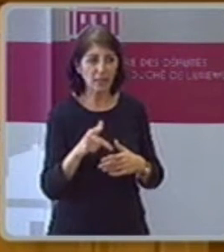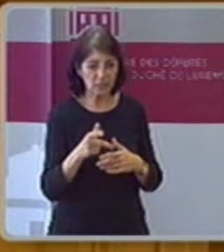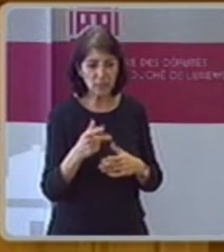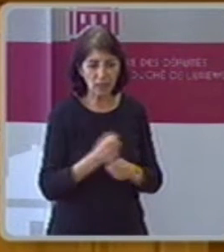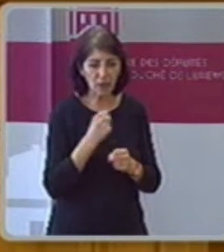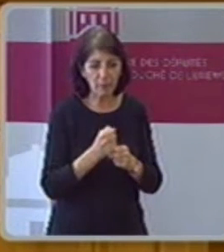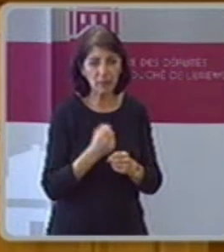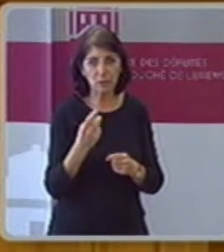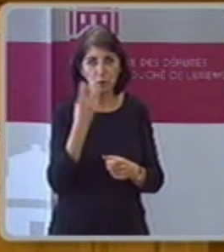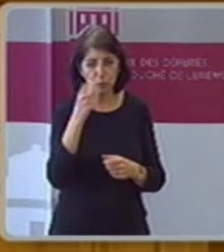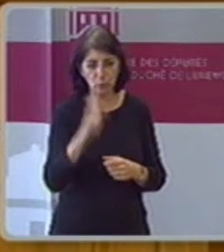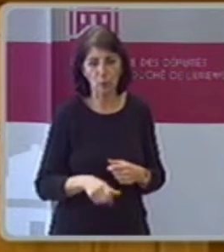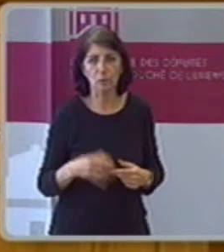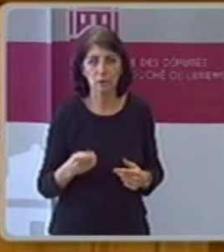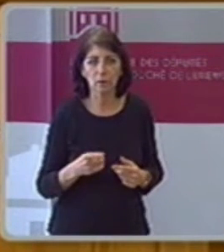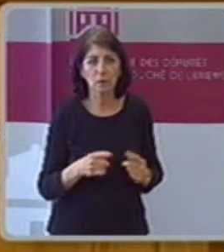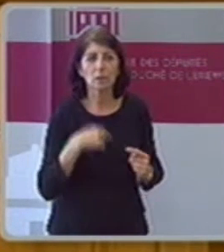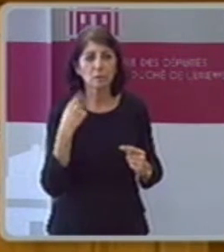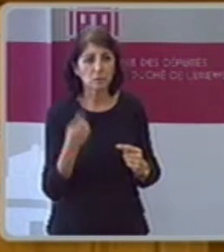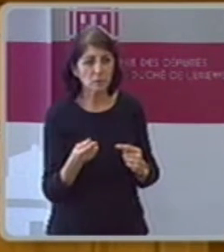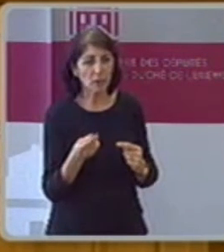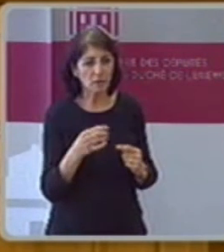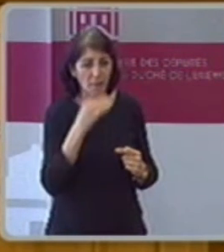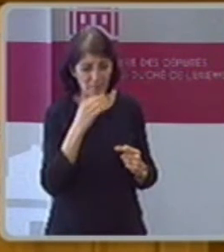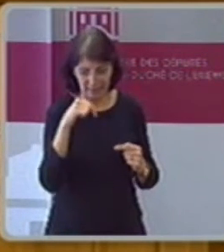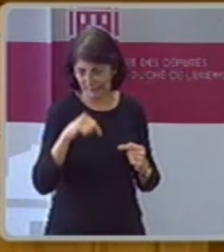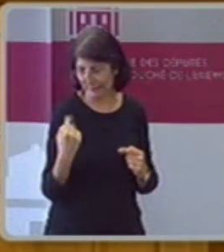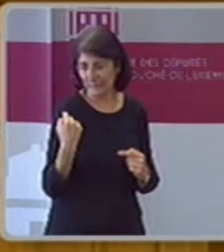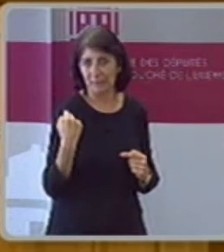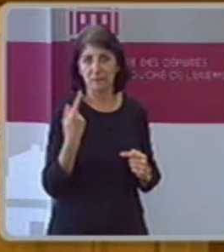374 Schumachen an 3 Jahren weiter.